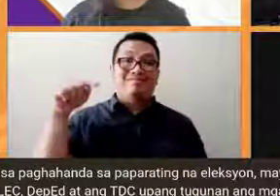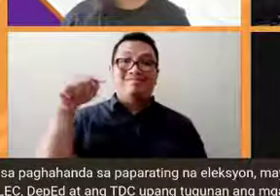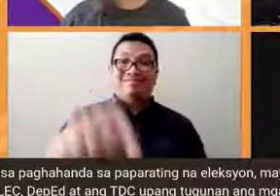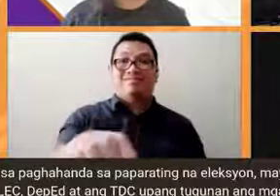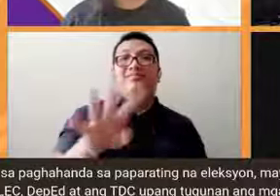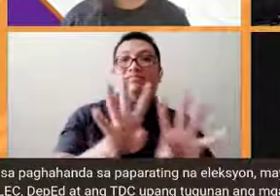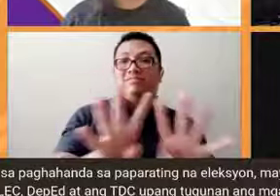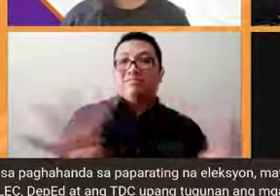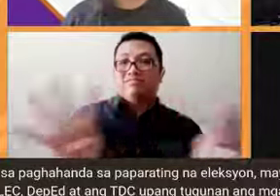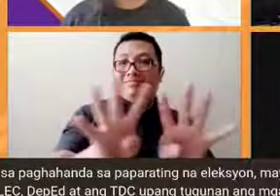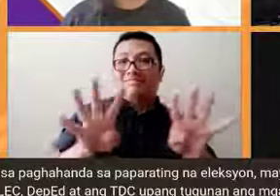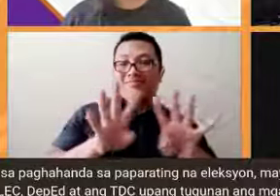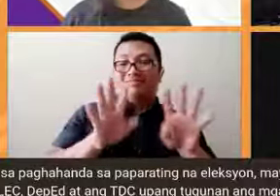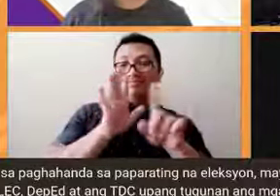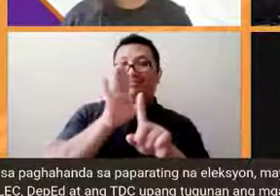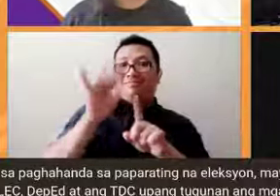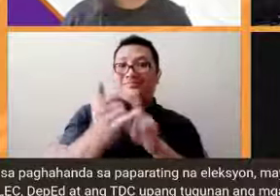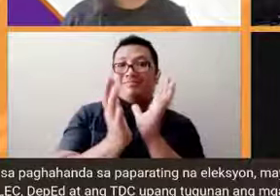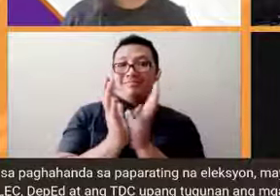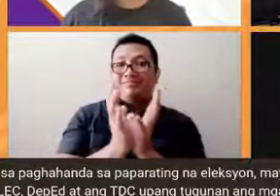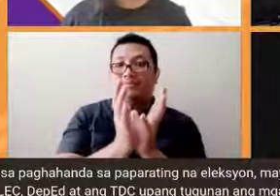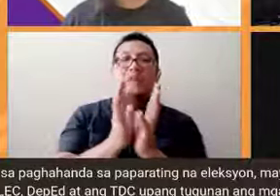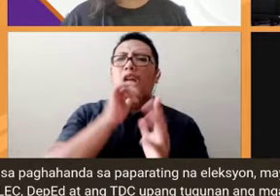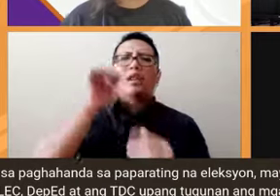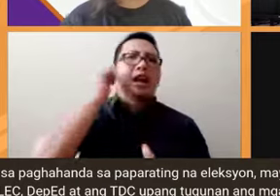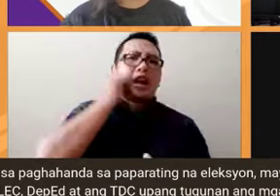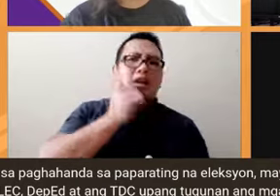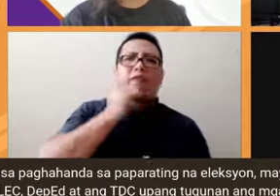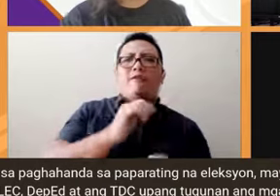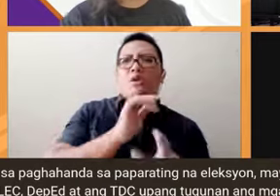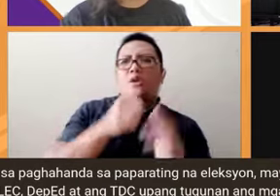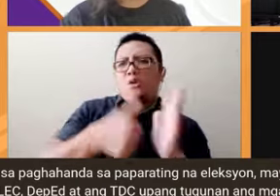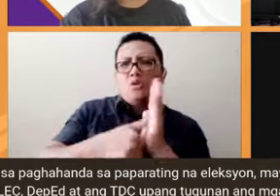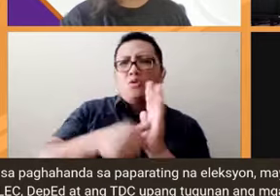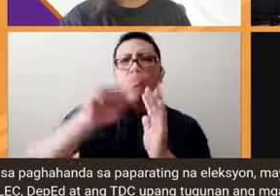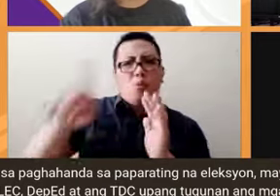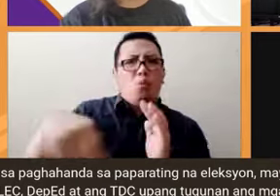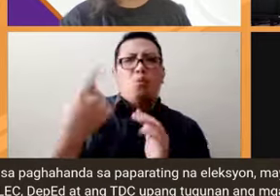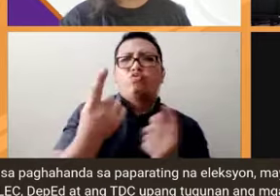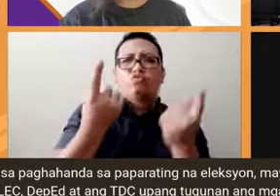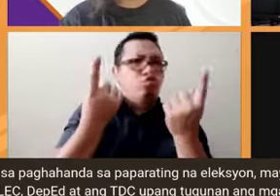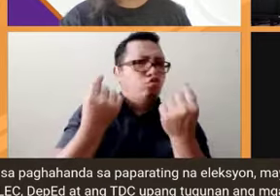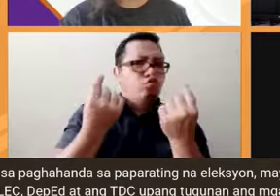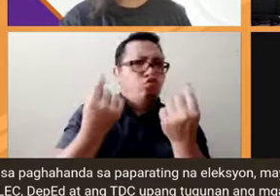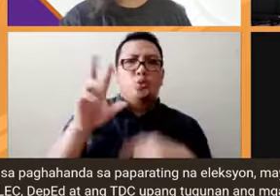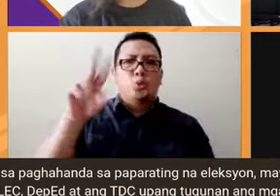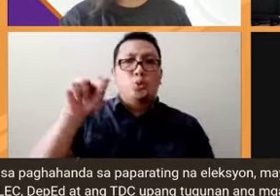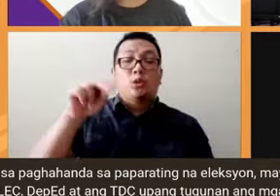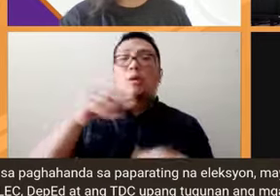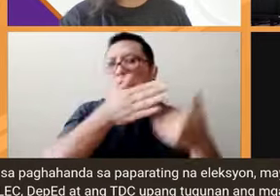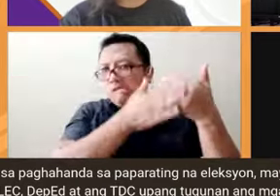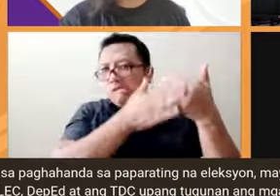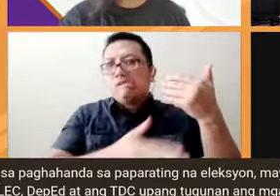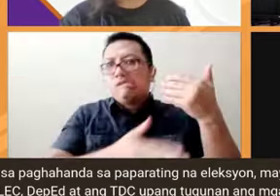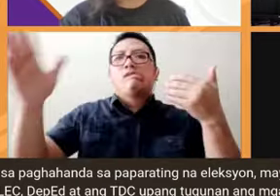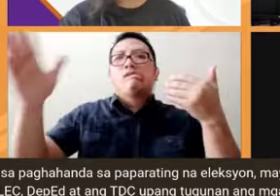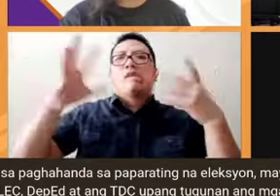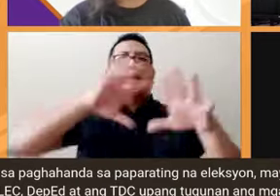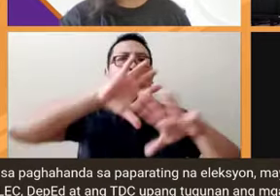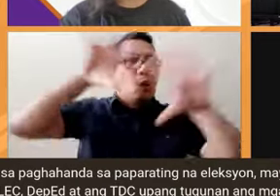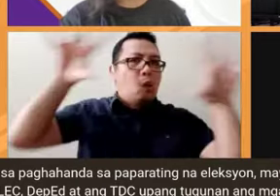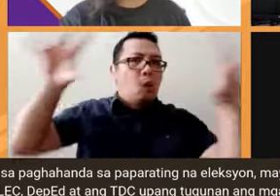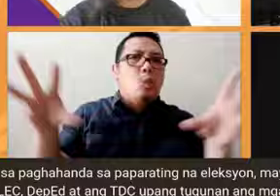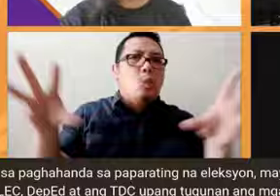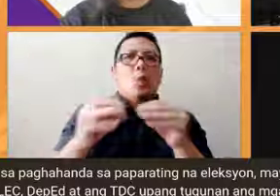hindi lang dapat tuwing araw na election ang ating pinapakailaman dapat the entire electoral cycle dapat so